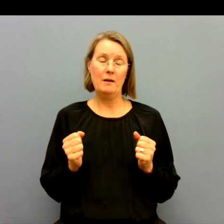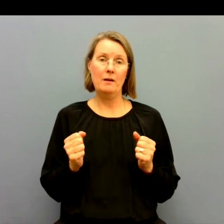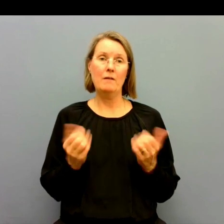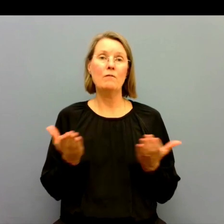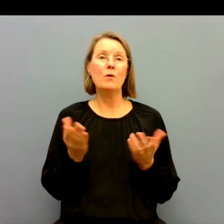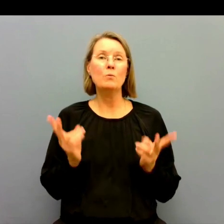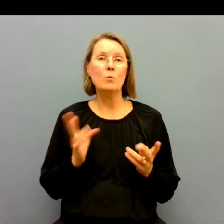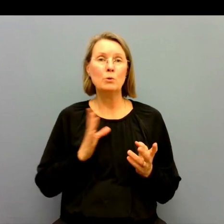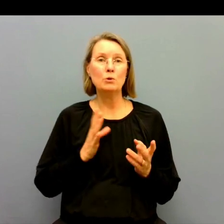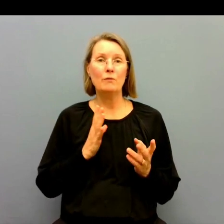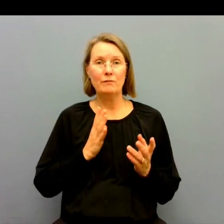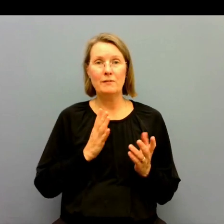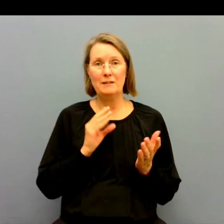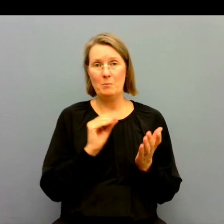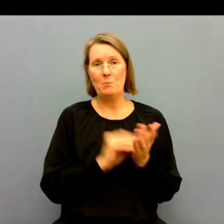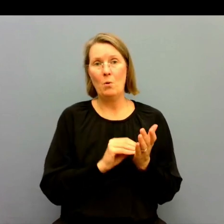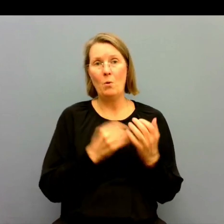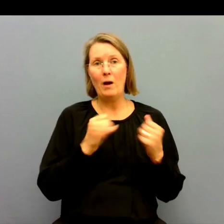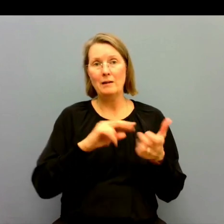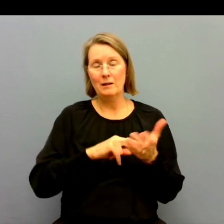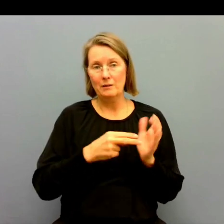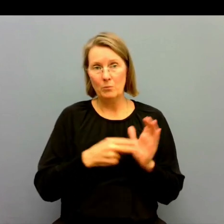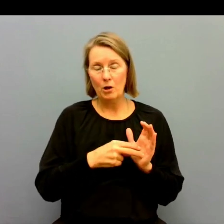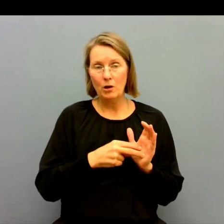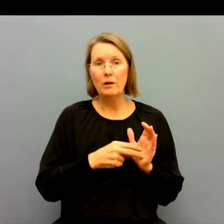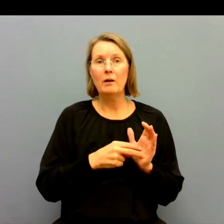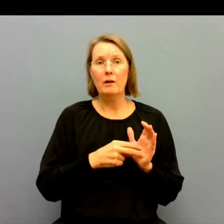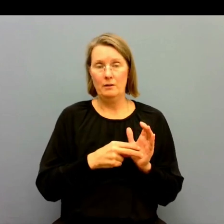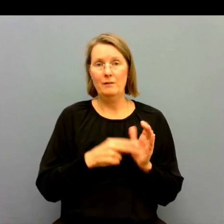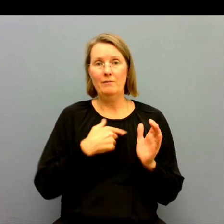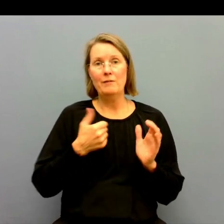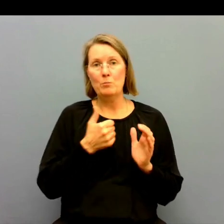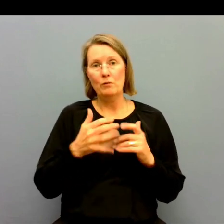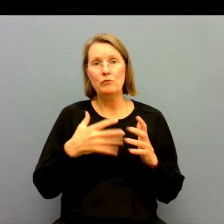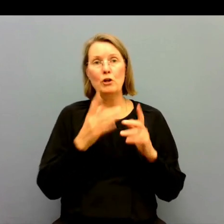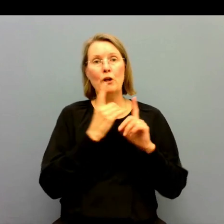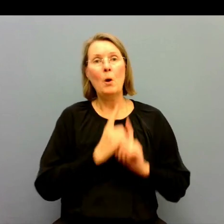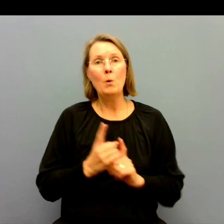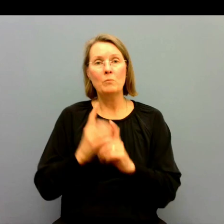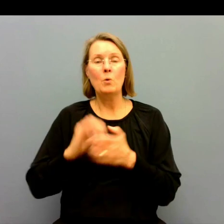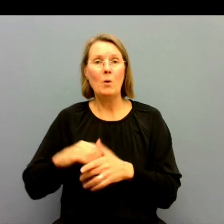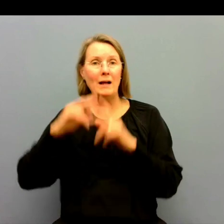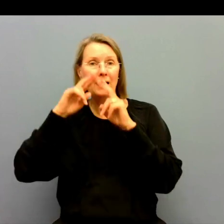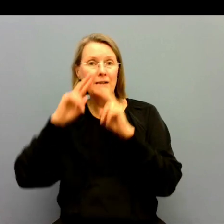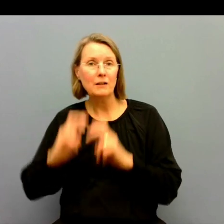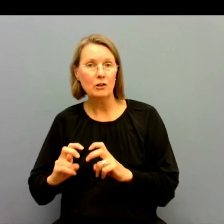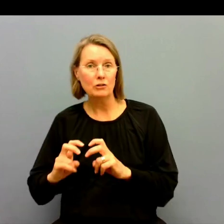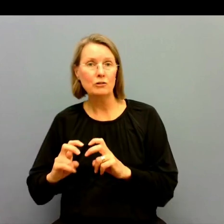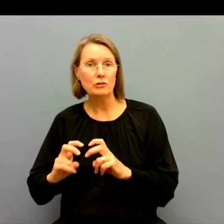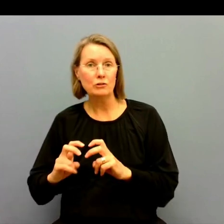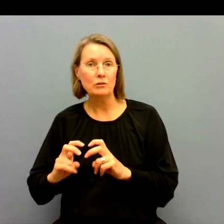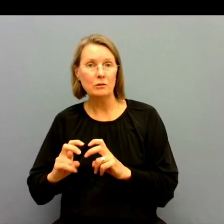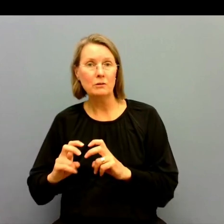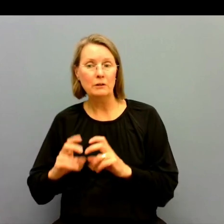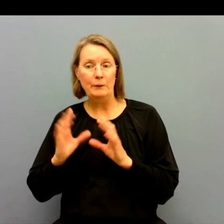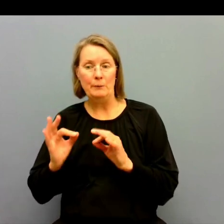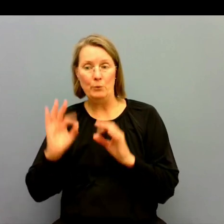Men det som också finns i handlingsplanen det är ju att göra en uppföljning och analys av just